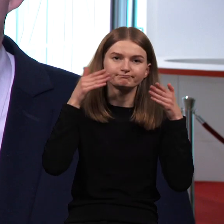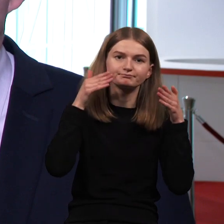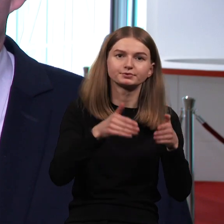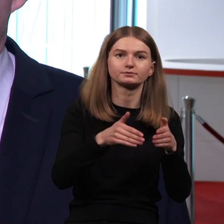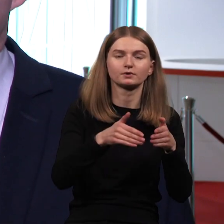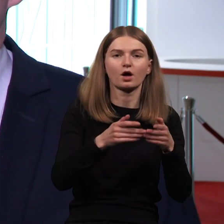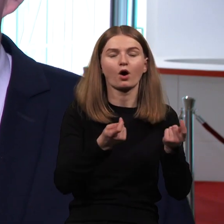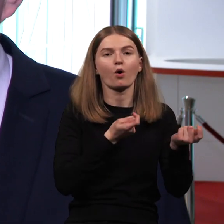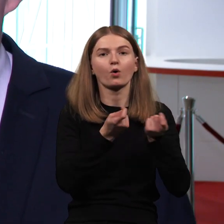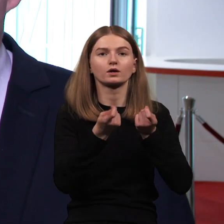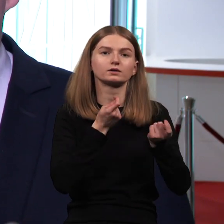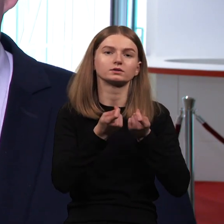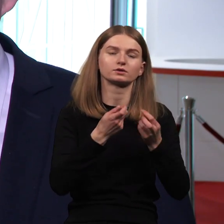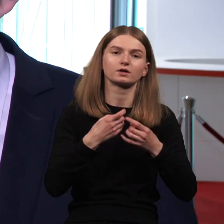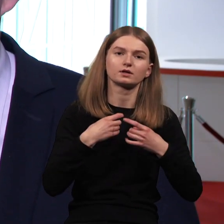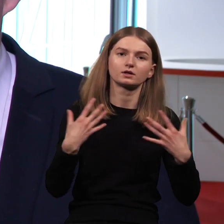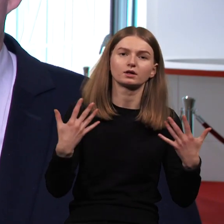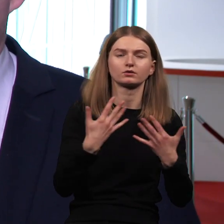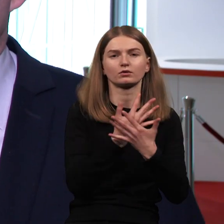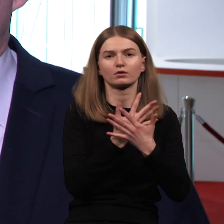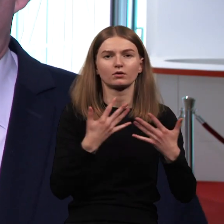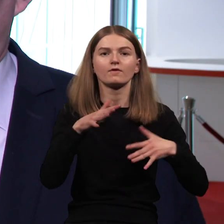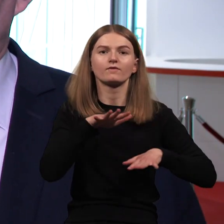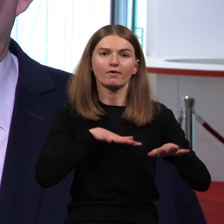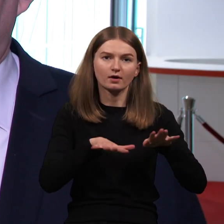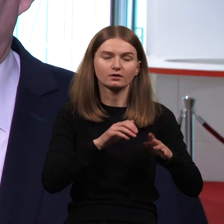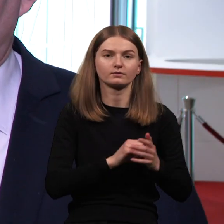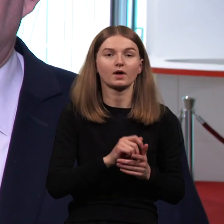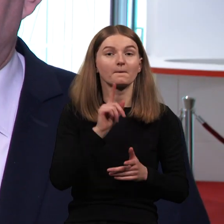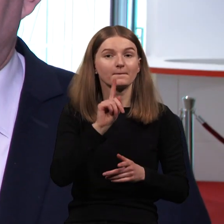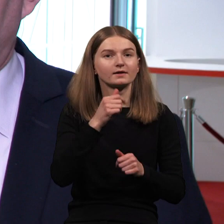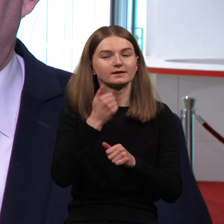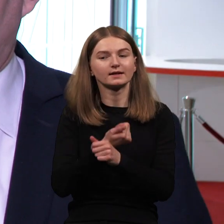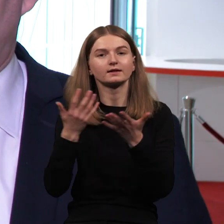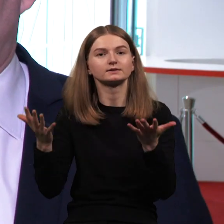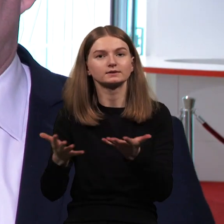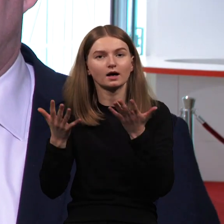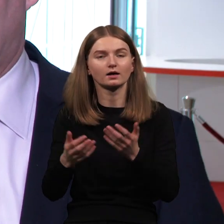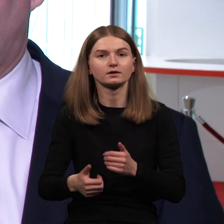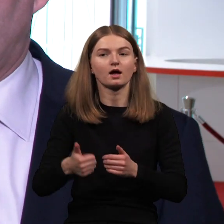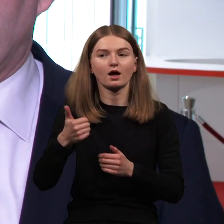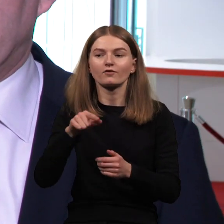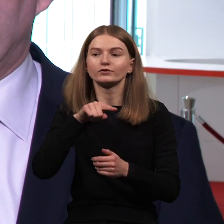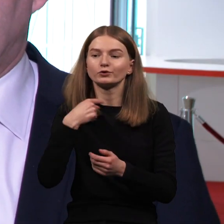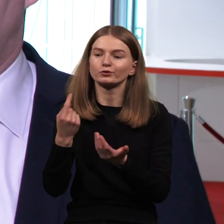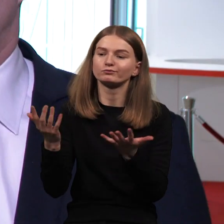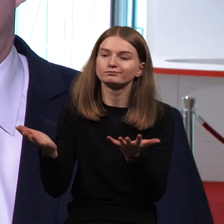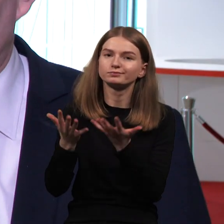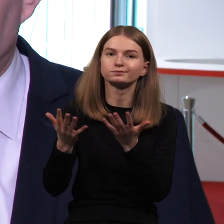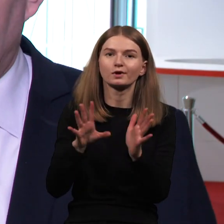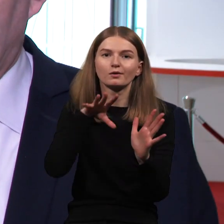organizacinė renginių, organizavimo veikla, o vis dėlto reikėtų skatinti, kad kuo daugiau įsitrauktų į tokius